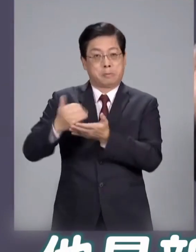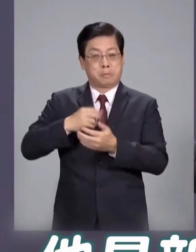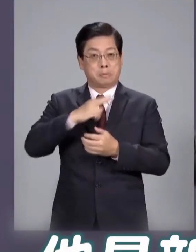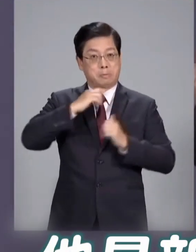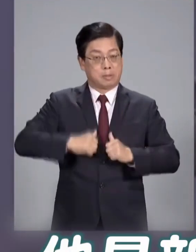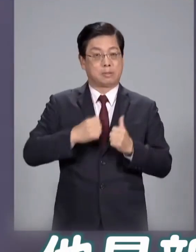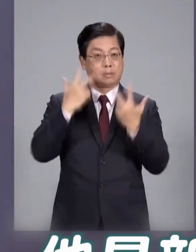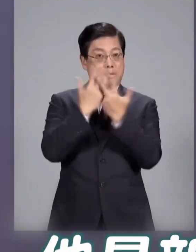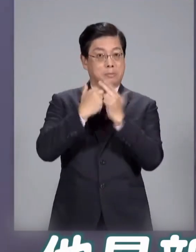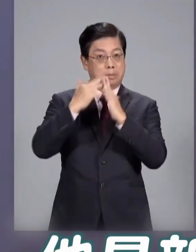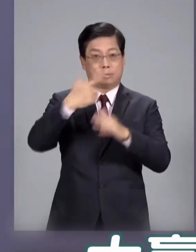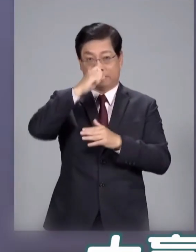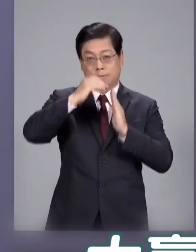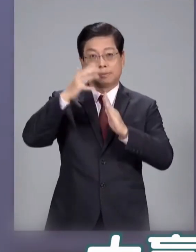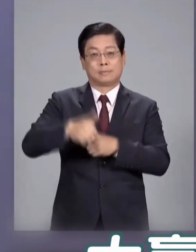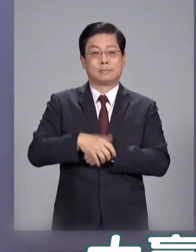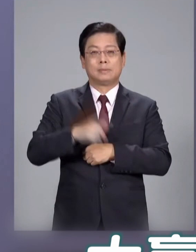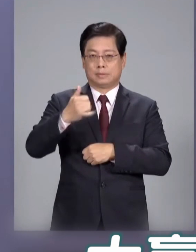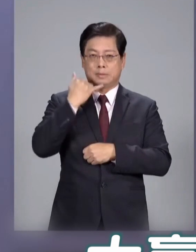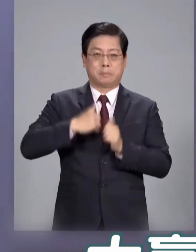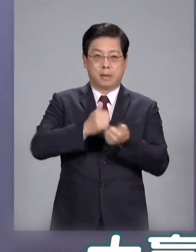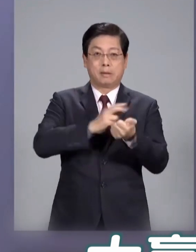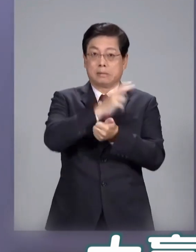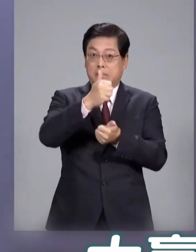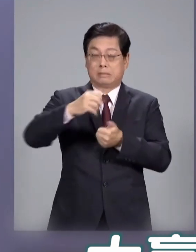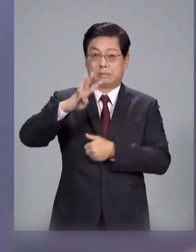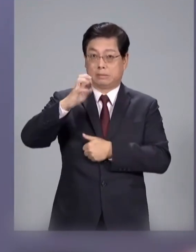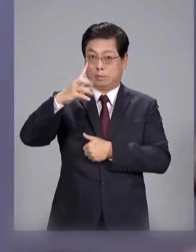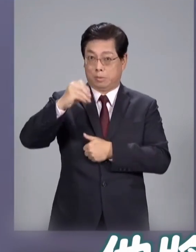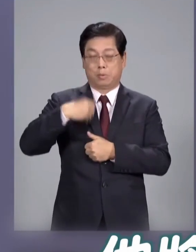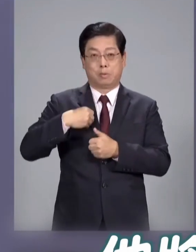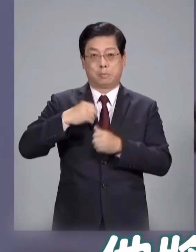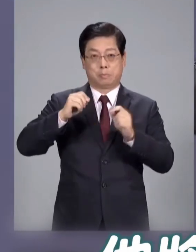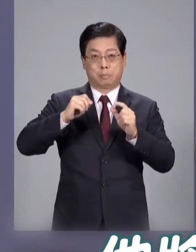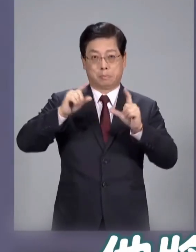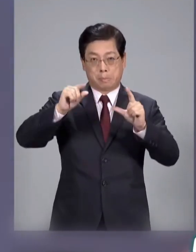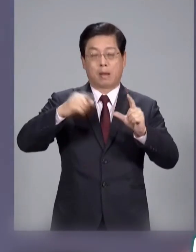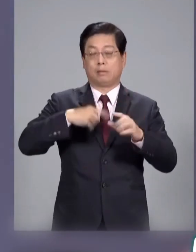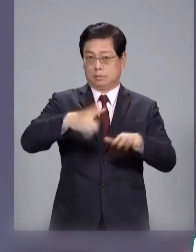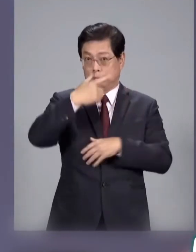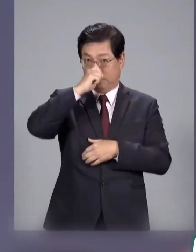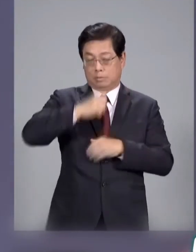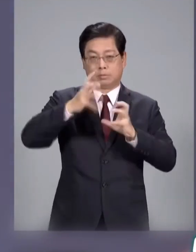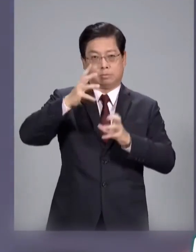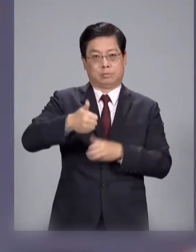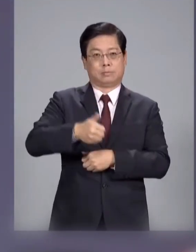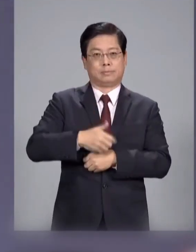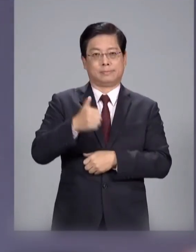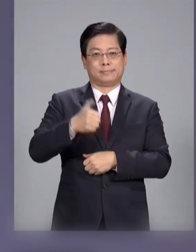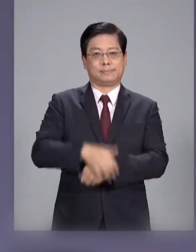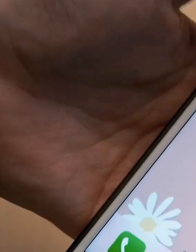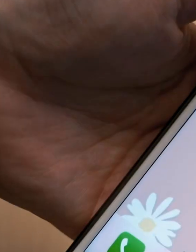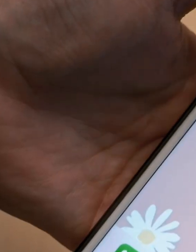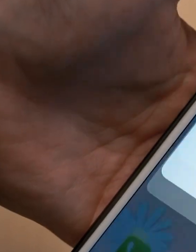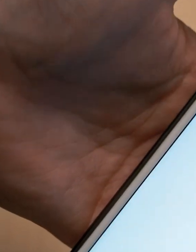他是新北市最好的市长所以才能大赢林佳荣46万票他将来一定是一个最好的总统谢谢